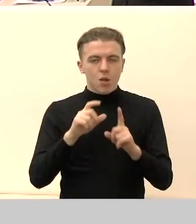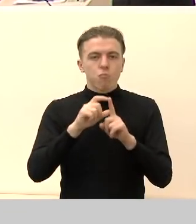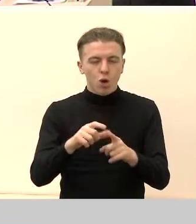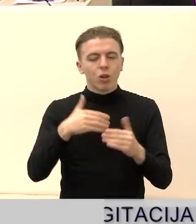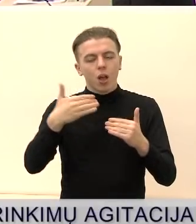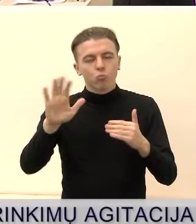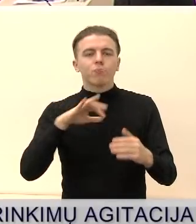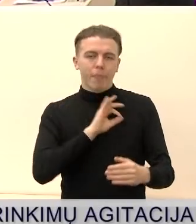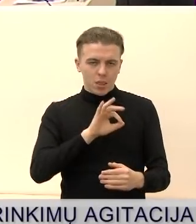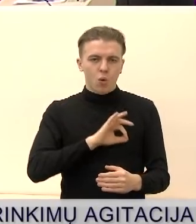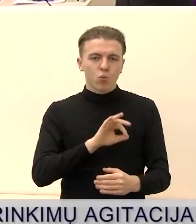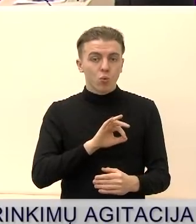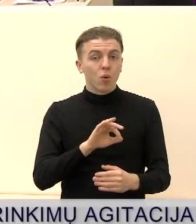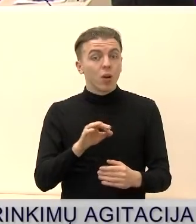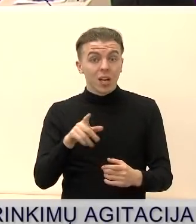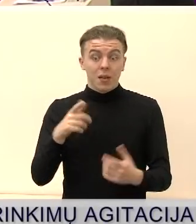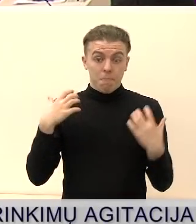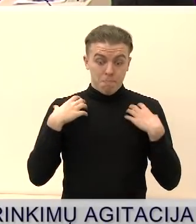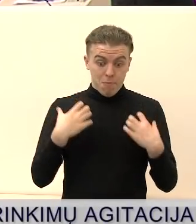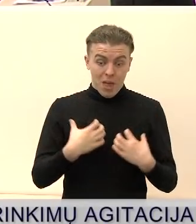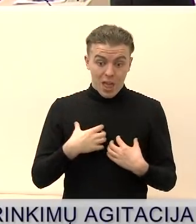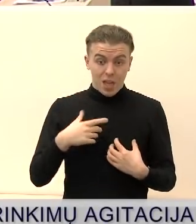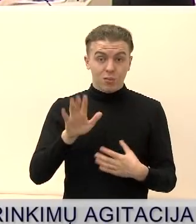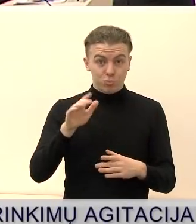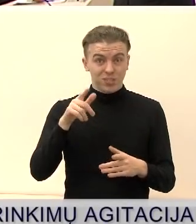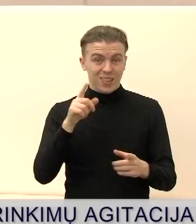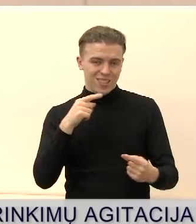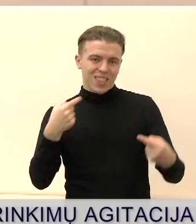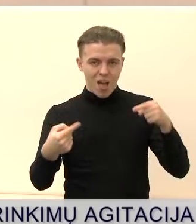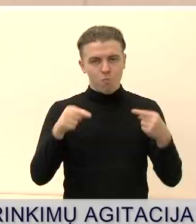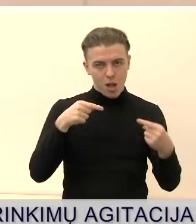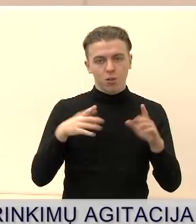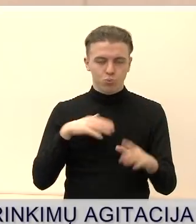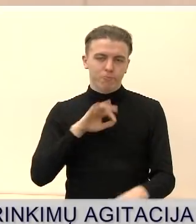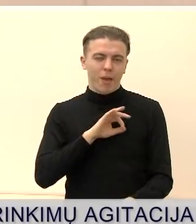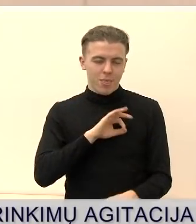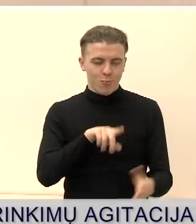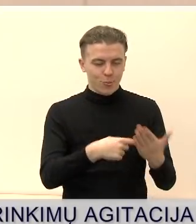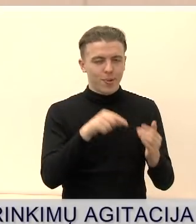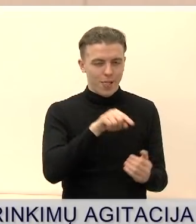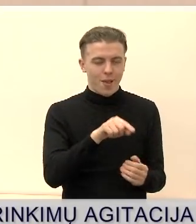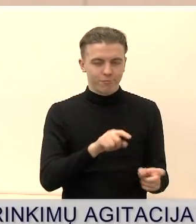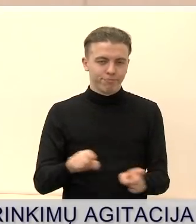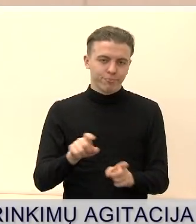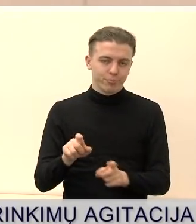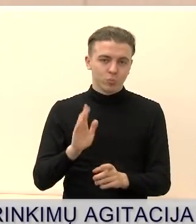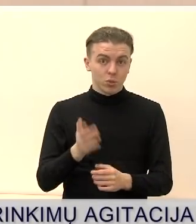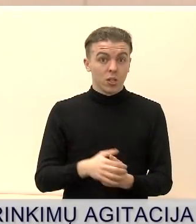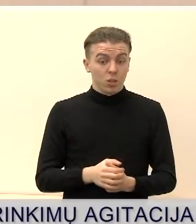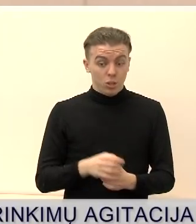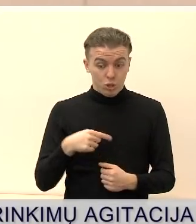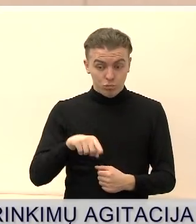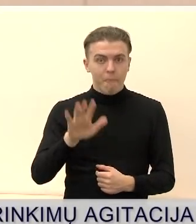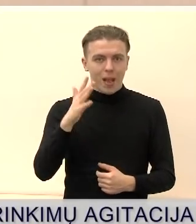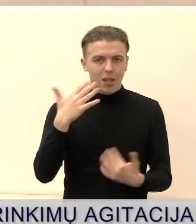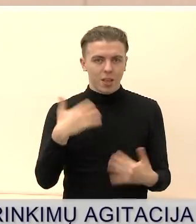per merų debatus, kurie vyks šį